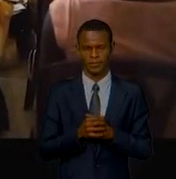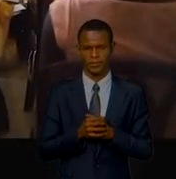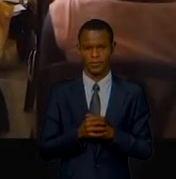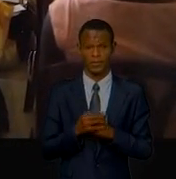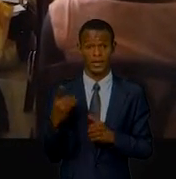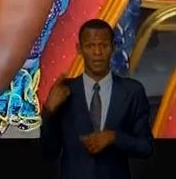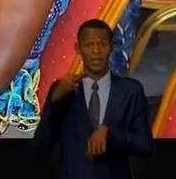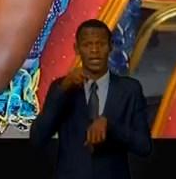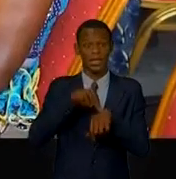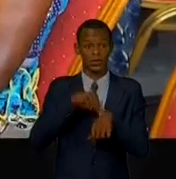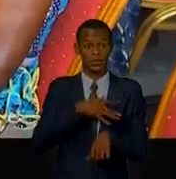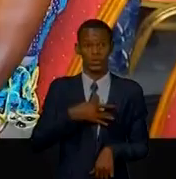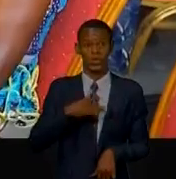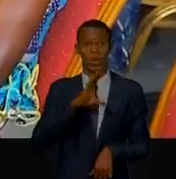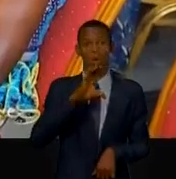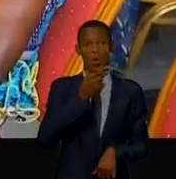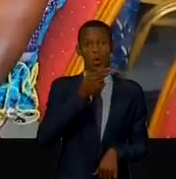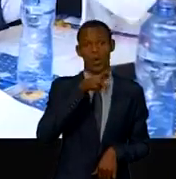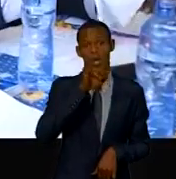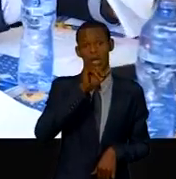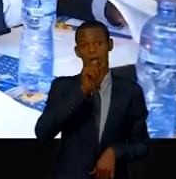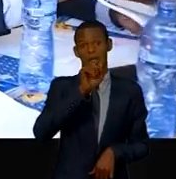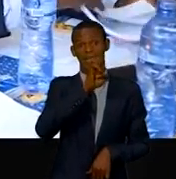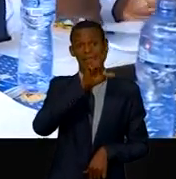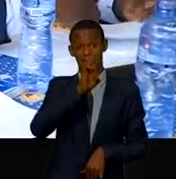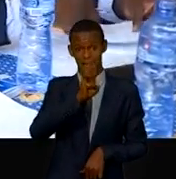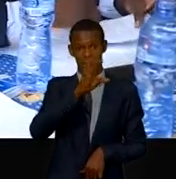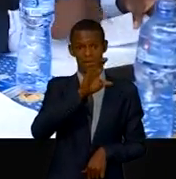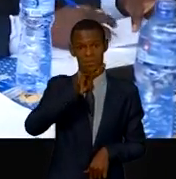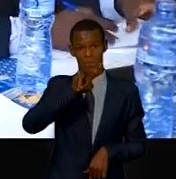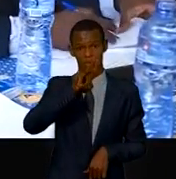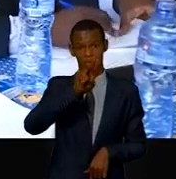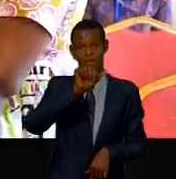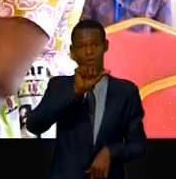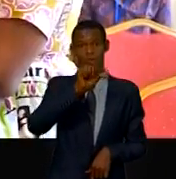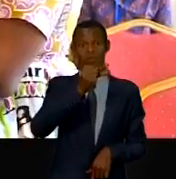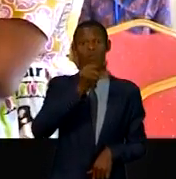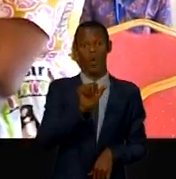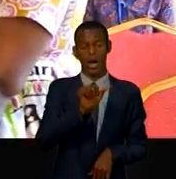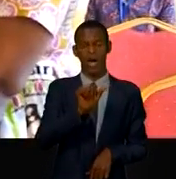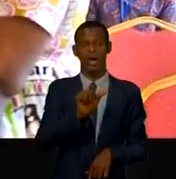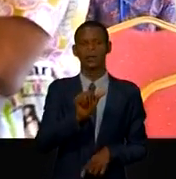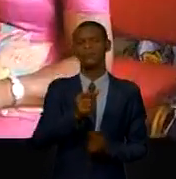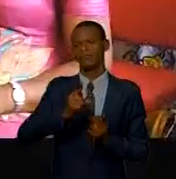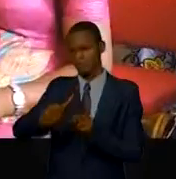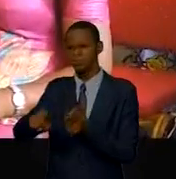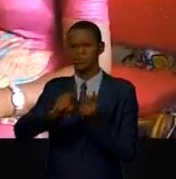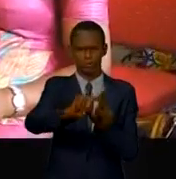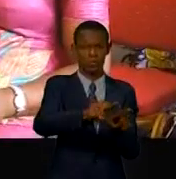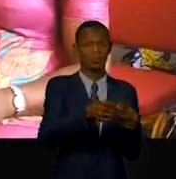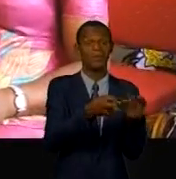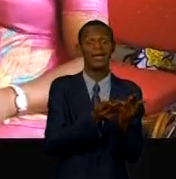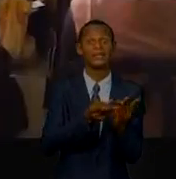passée, la députée nationale élue de la FUNA, Christelle Vuanga, a prêché pour la prise de conscience de la femme par elle-même,